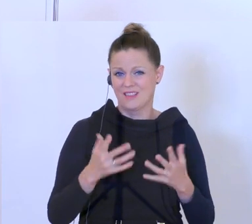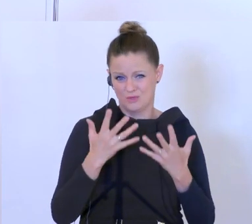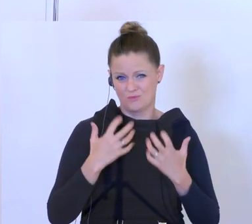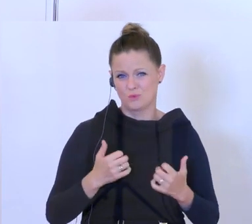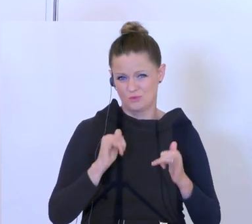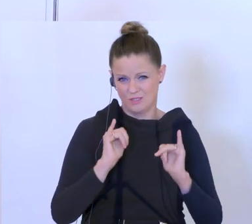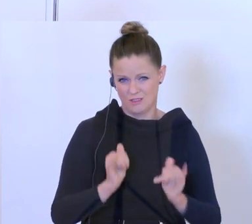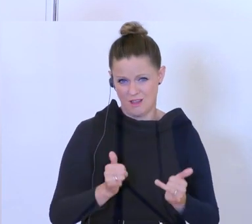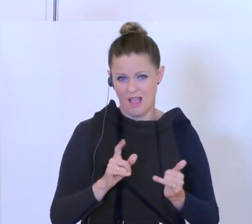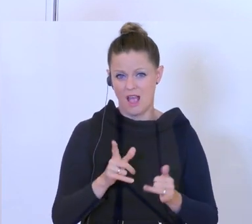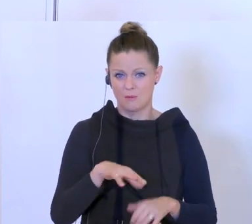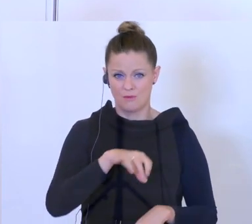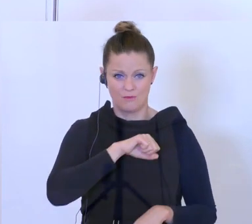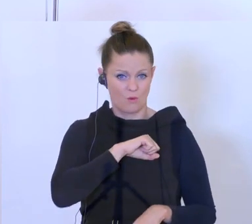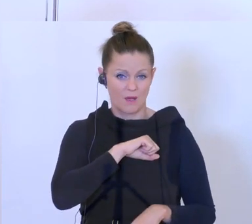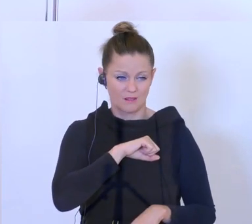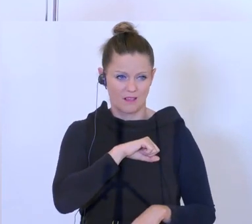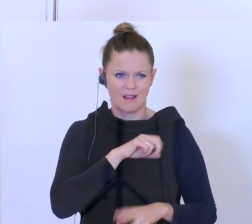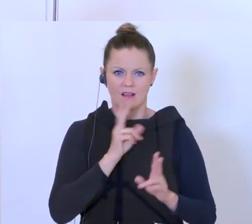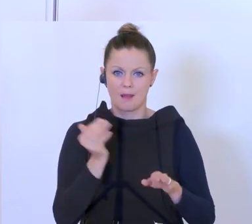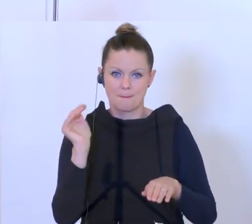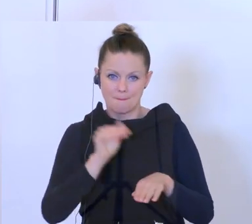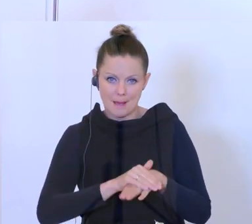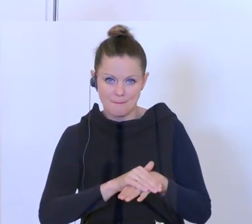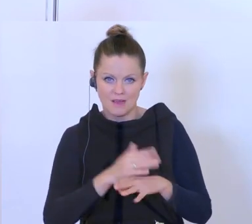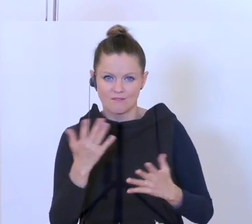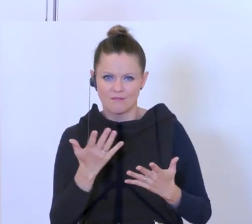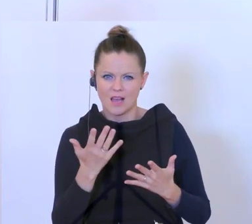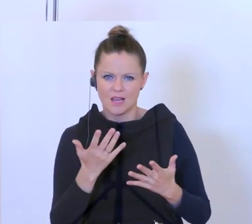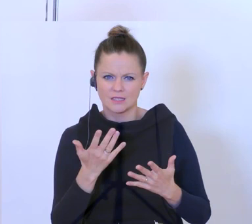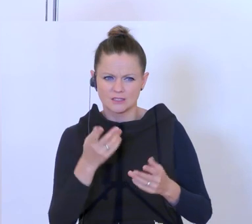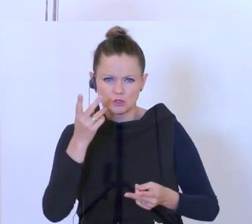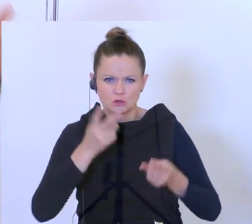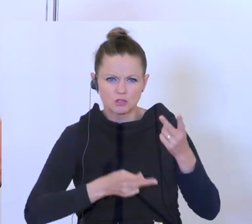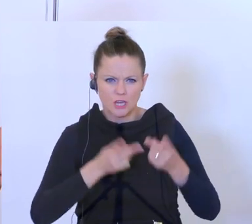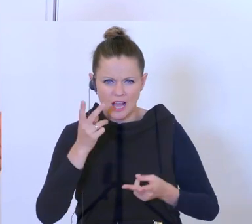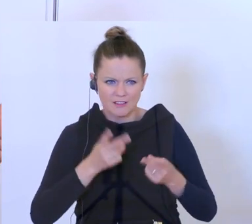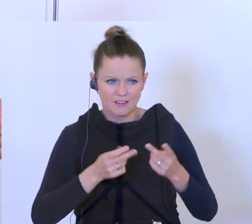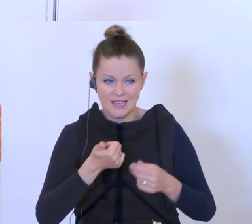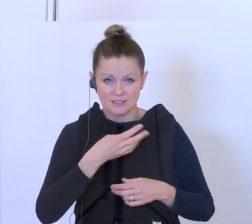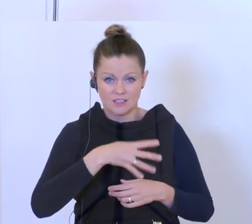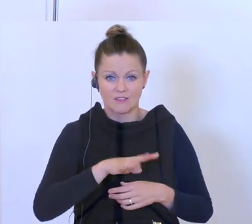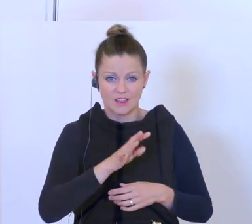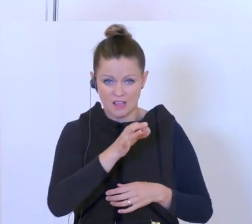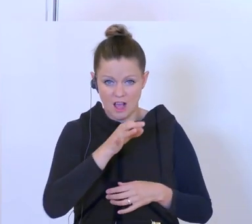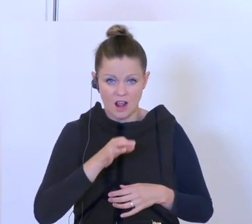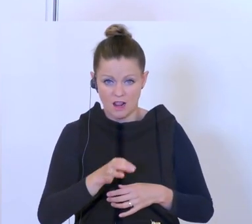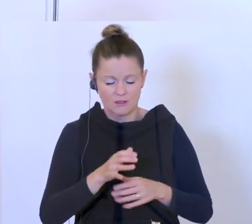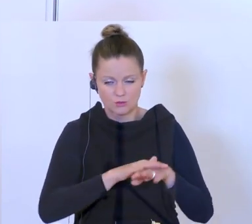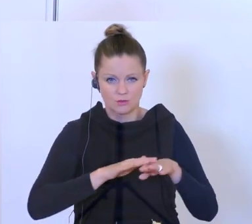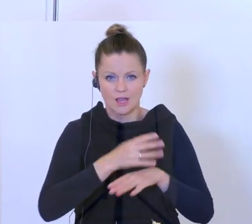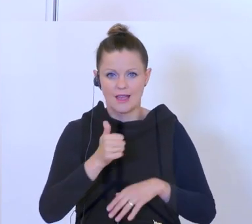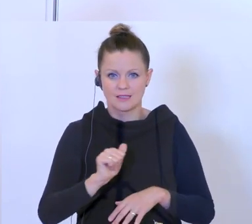hätten. Das hat aber jetzt den Vorteil, dass man genau einmal schon feststellen kann, was ist denn ein Schaden für das erste Quartal und